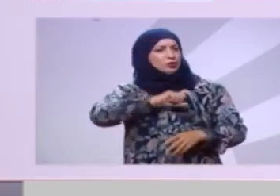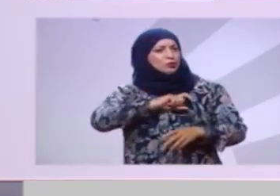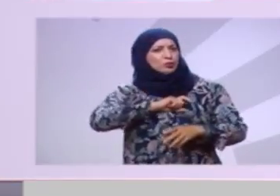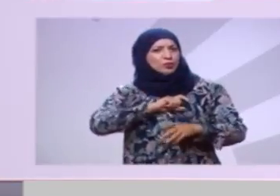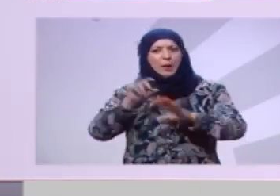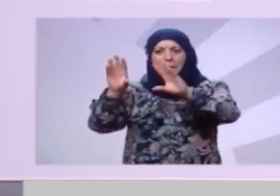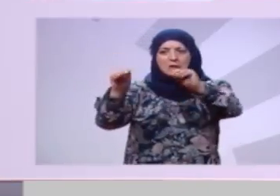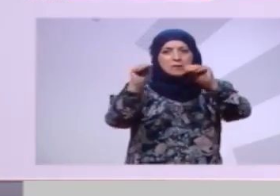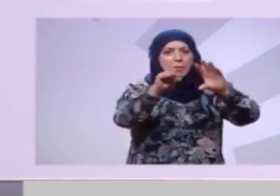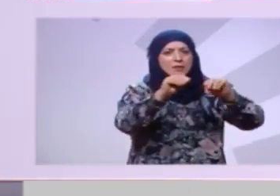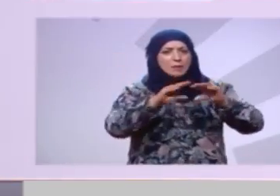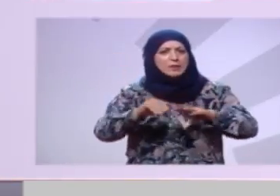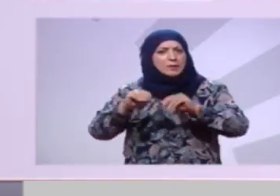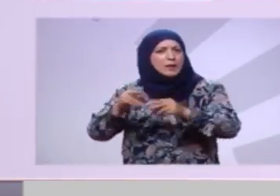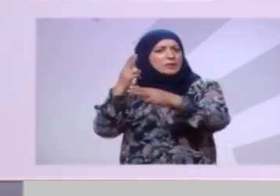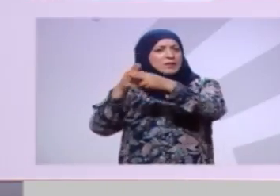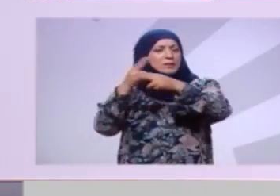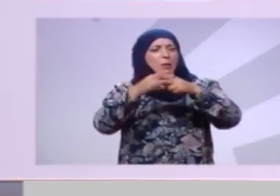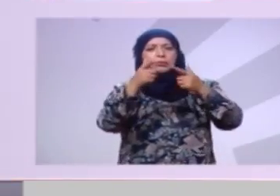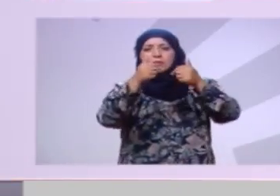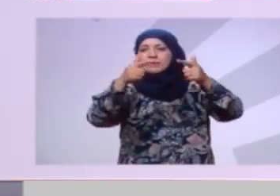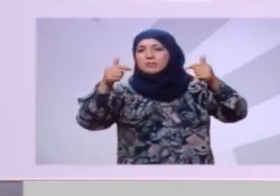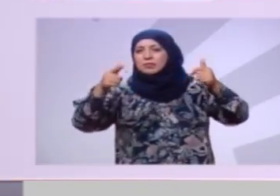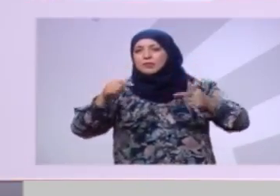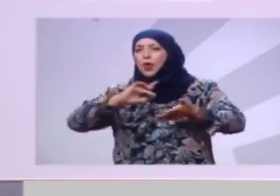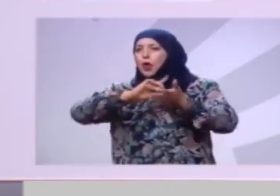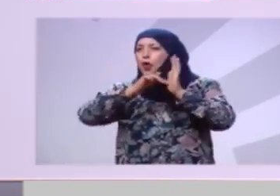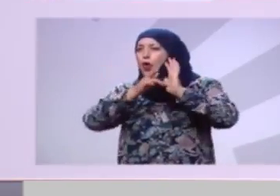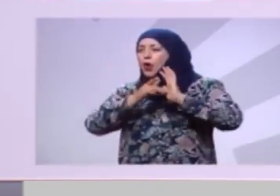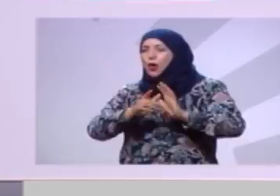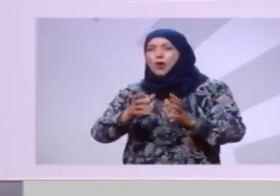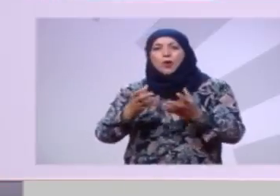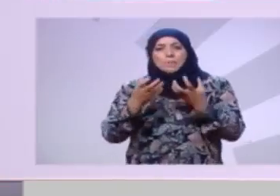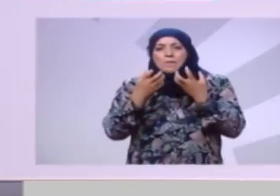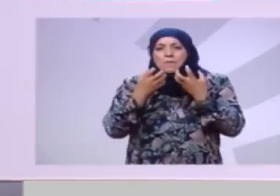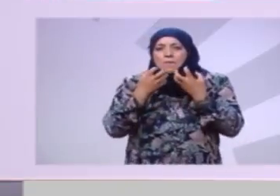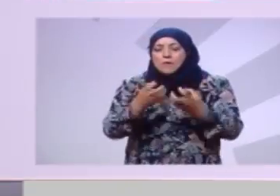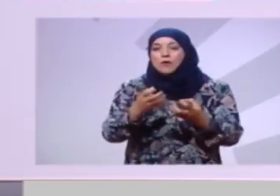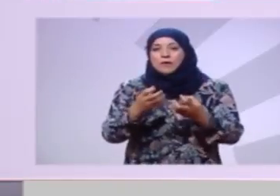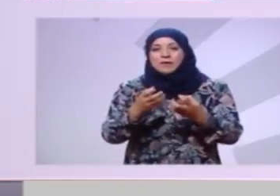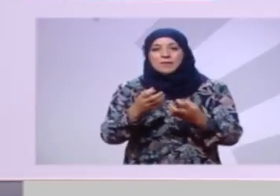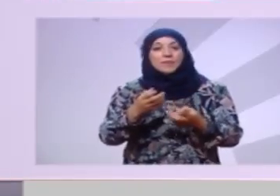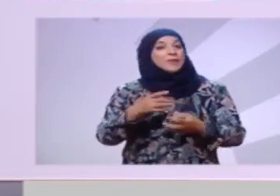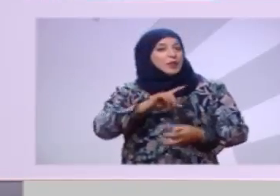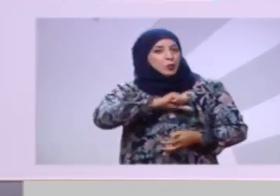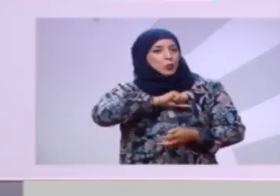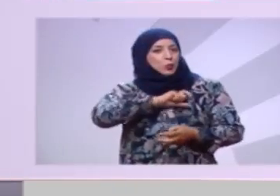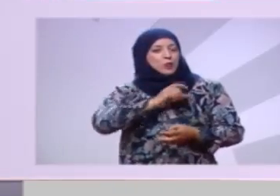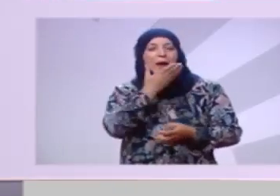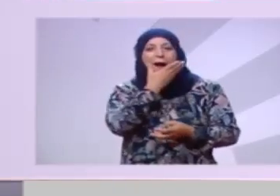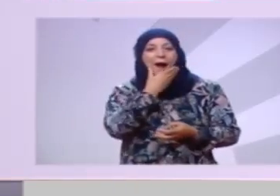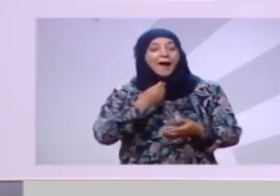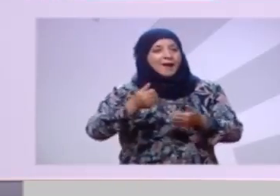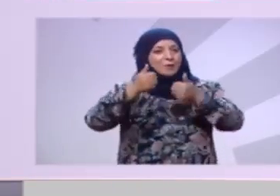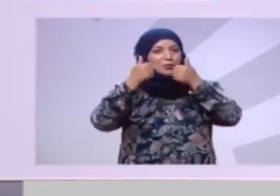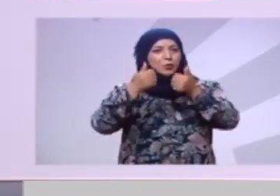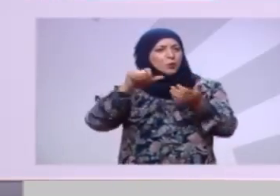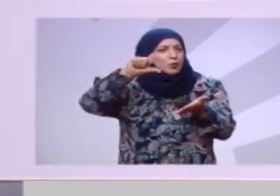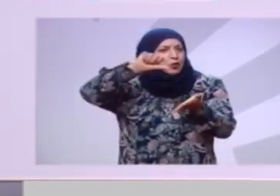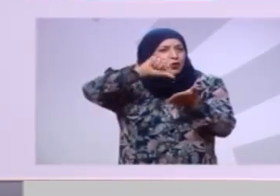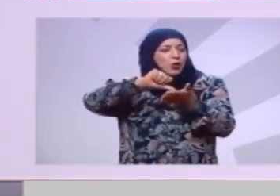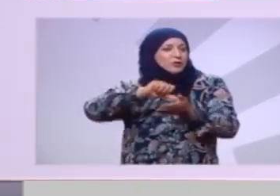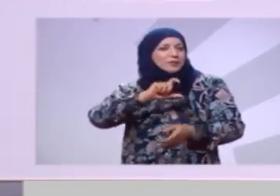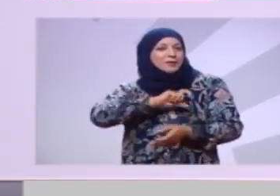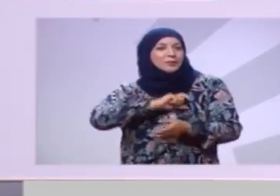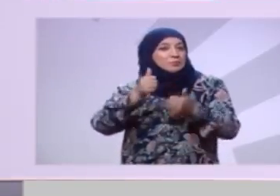مرورا بالكندار والبشاشمة سوسة حبها تكون فعلا جوهرة جوهرة الساحل بقلعتها